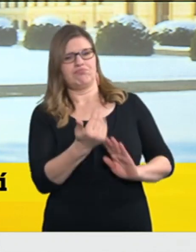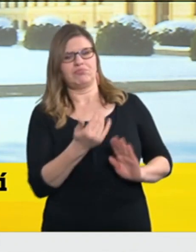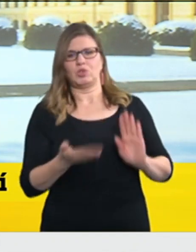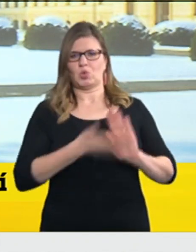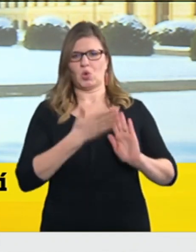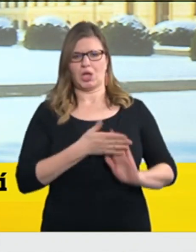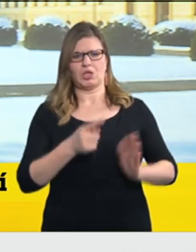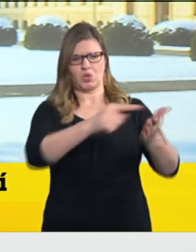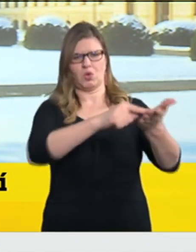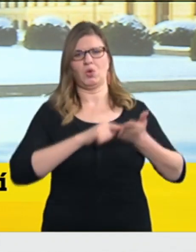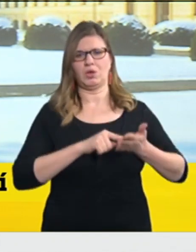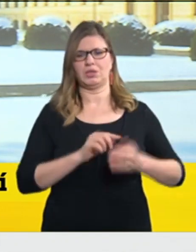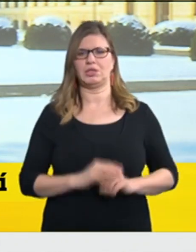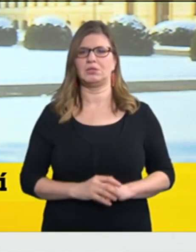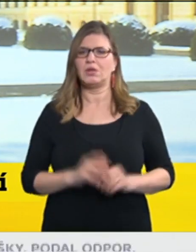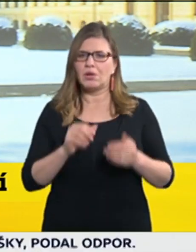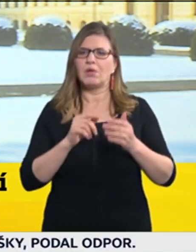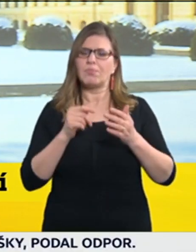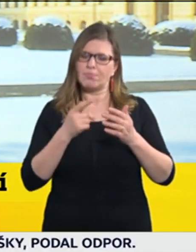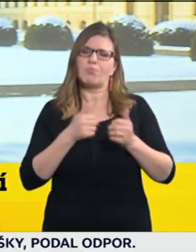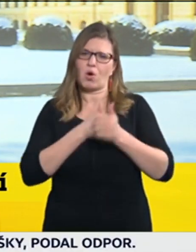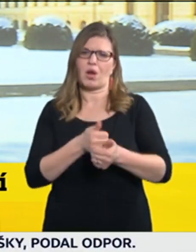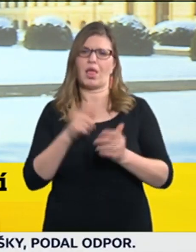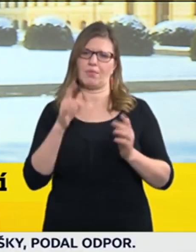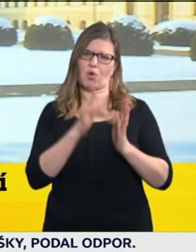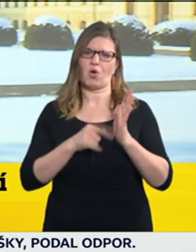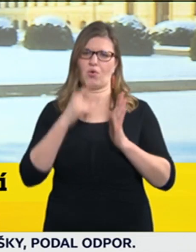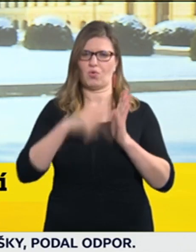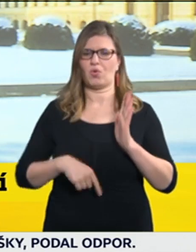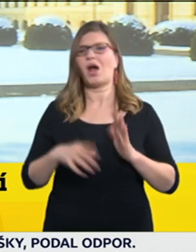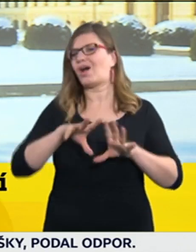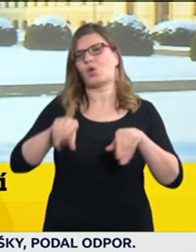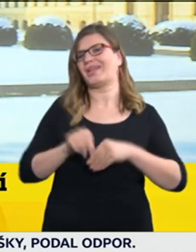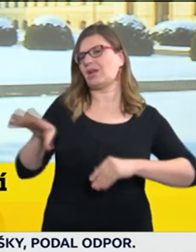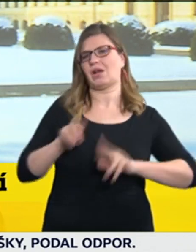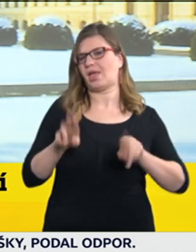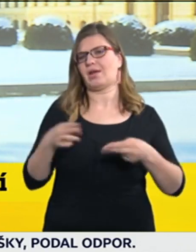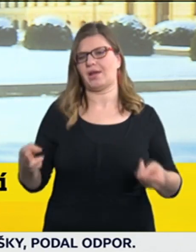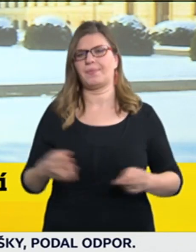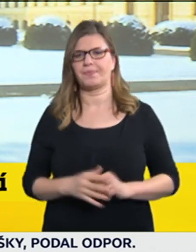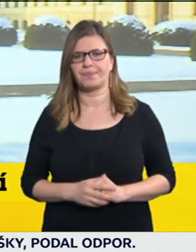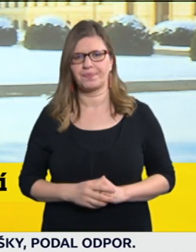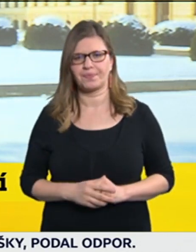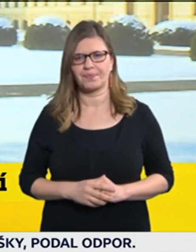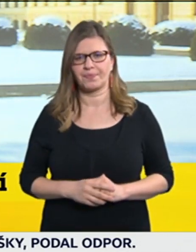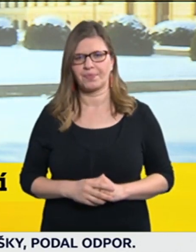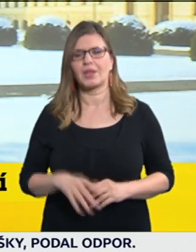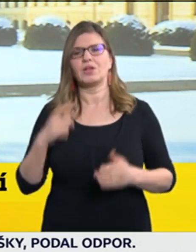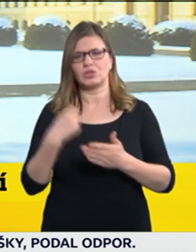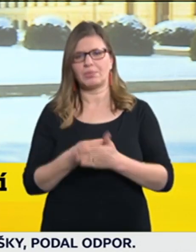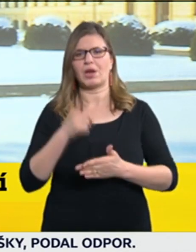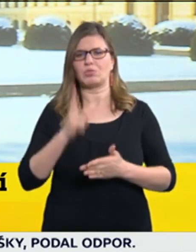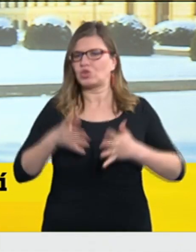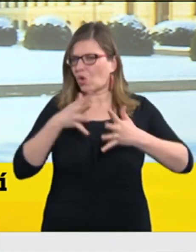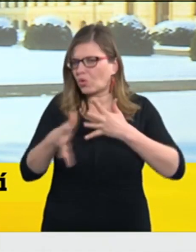toho bodu, jak jsem přesně teď nastínil. Jinými slovy, bude tam muset být kontrola toho, kdo